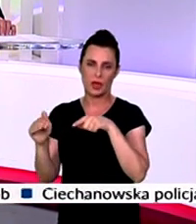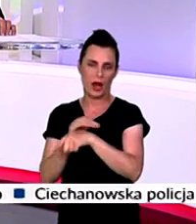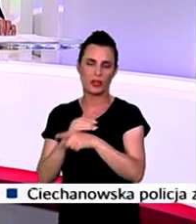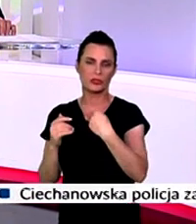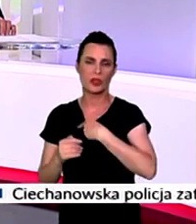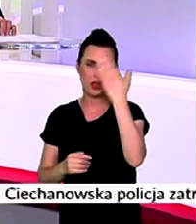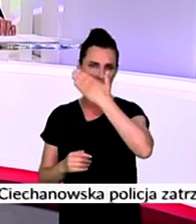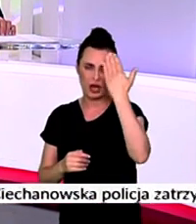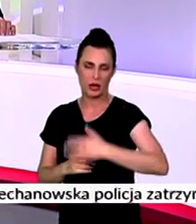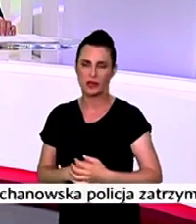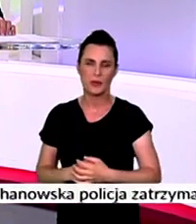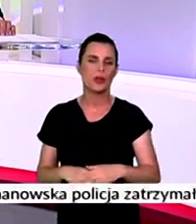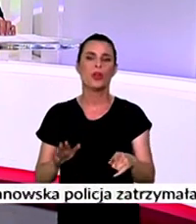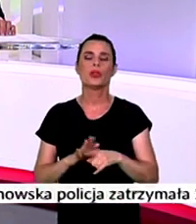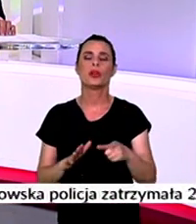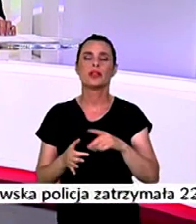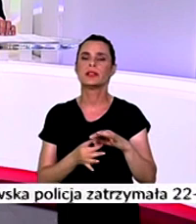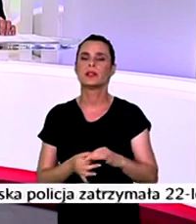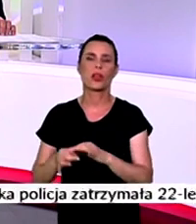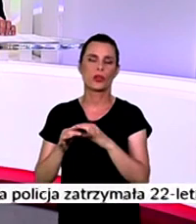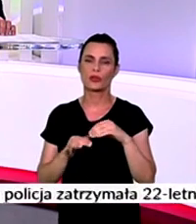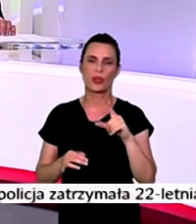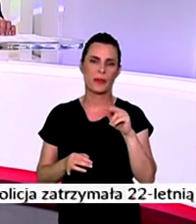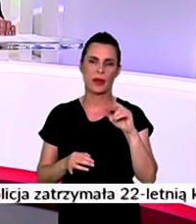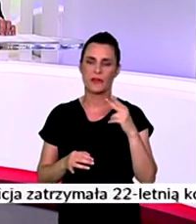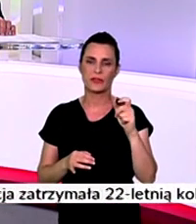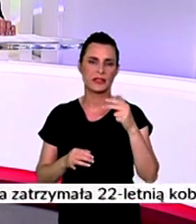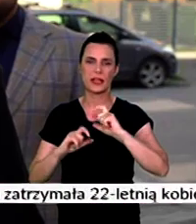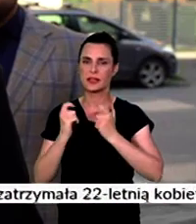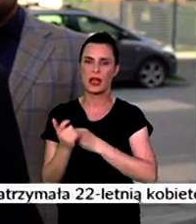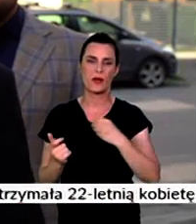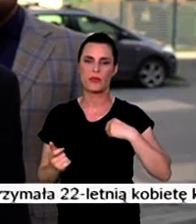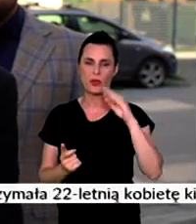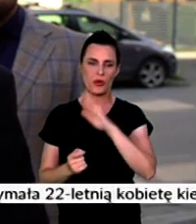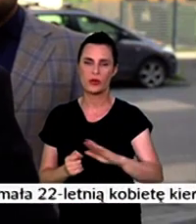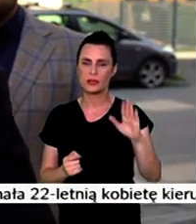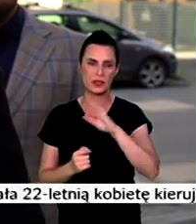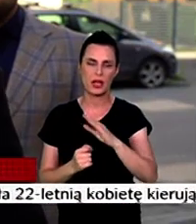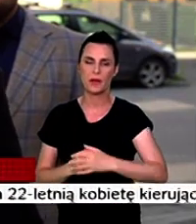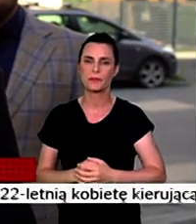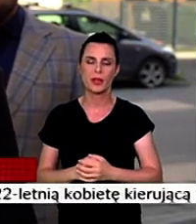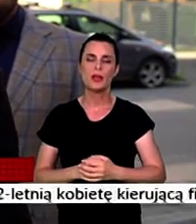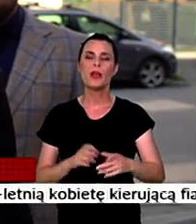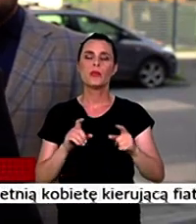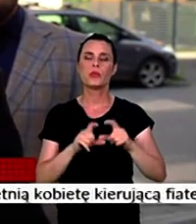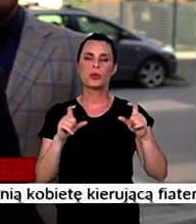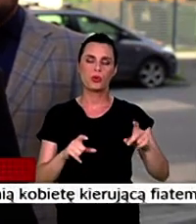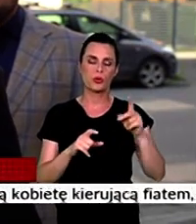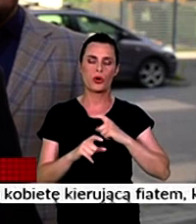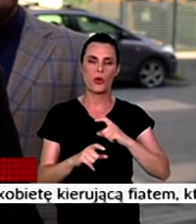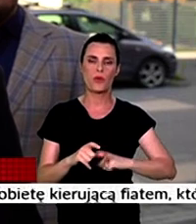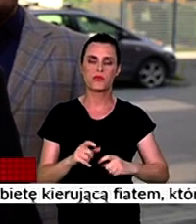To część akcji, którą Zjednoczona Prawica prowadzi w całym kraju. Pod biurem poselskim posłów Platformy